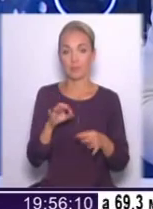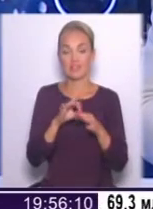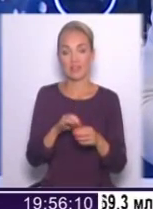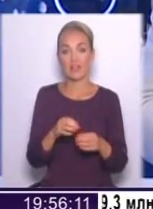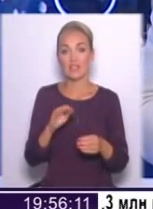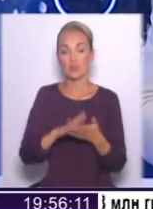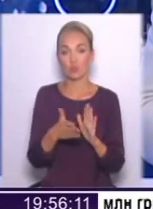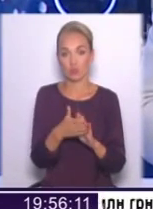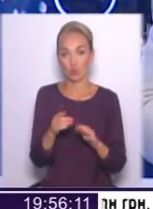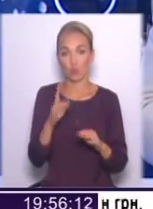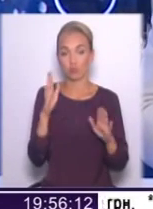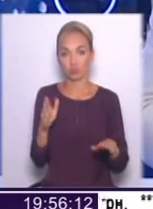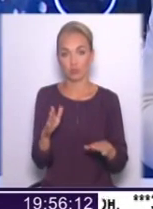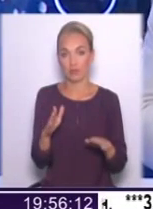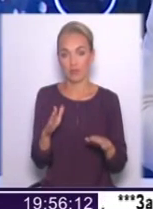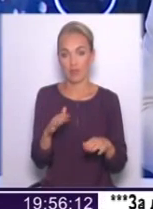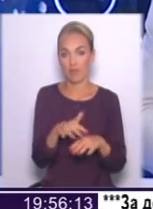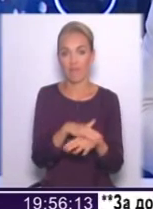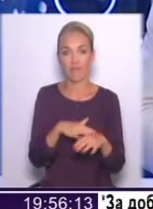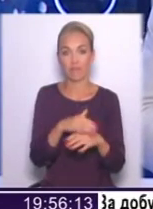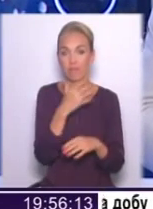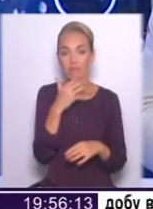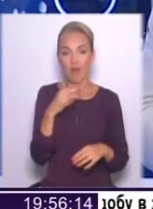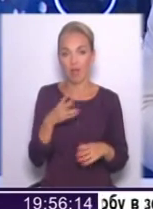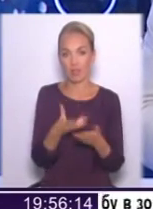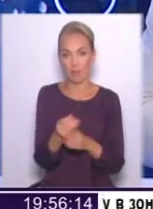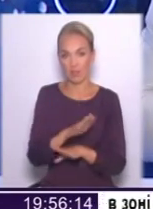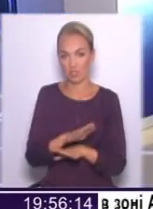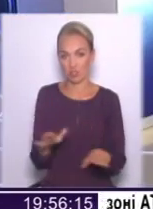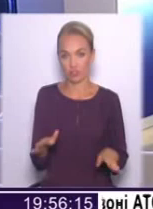не платежів, а це в свою чергу фактично може зупинити енергетичну галузь.